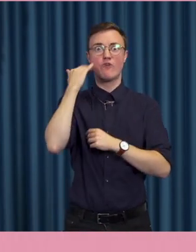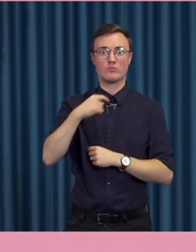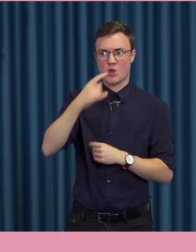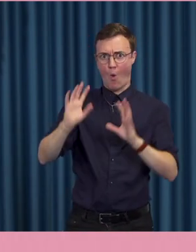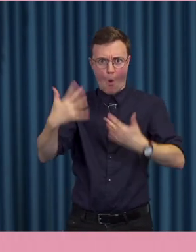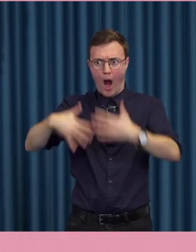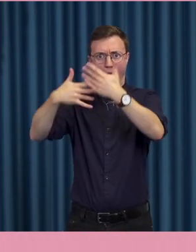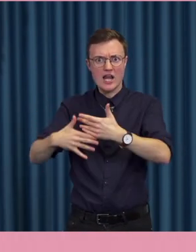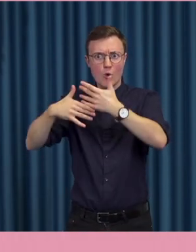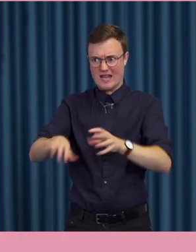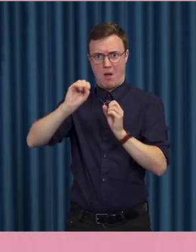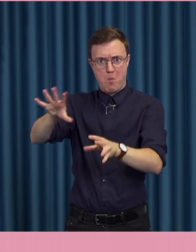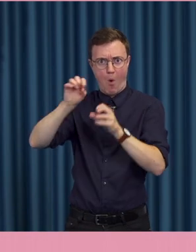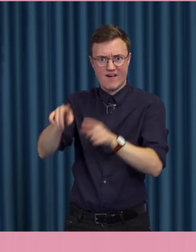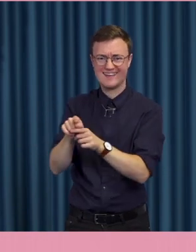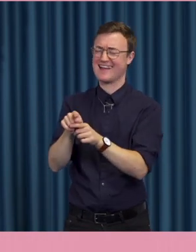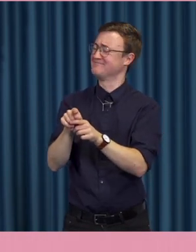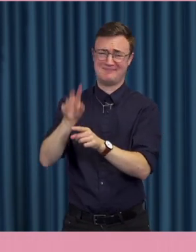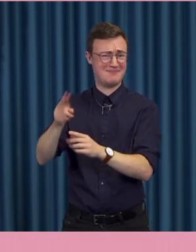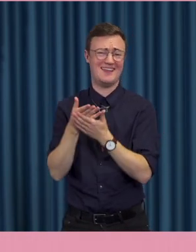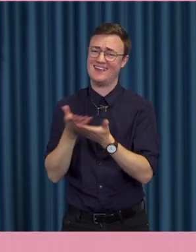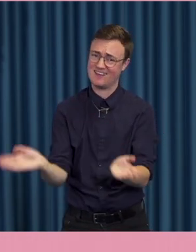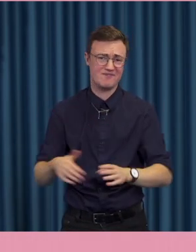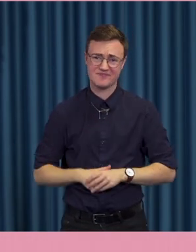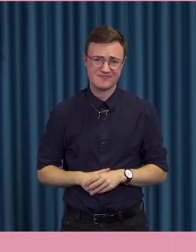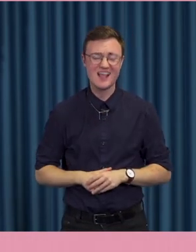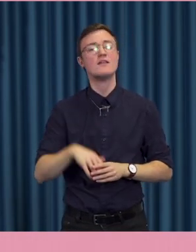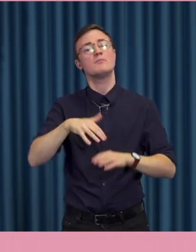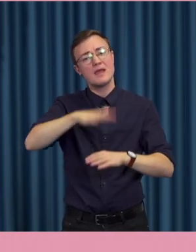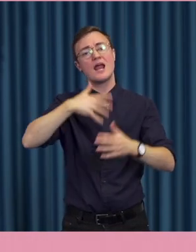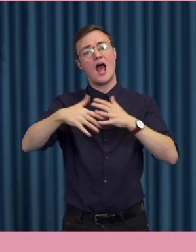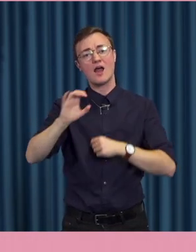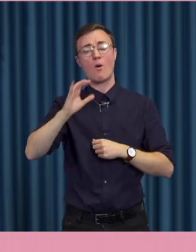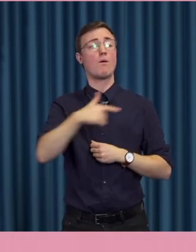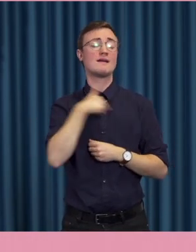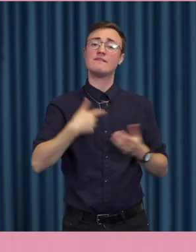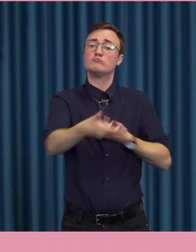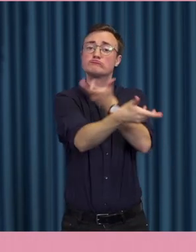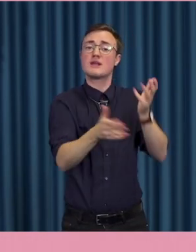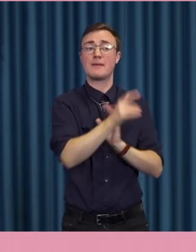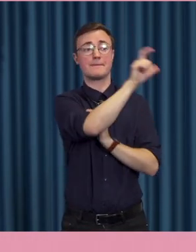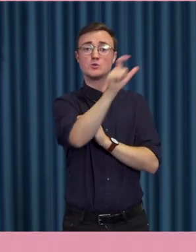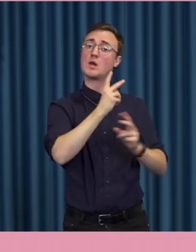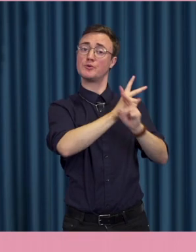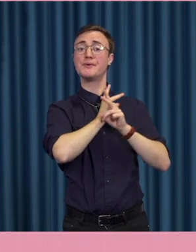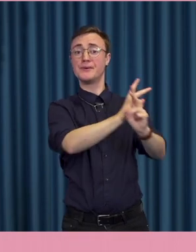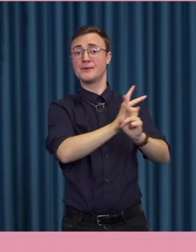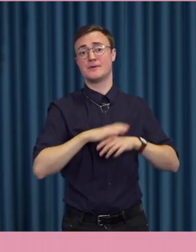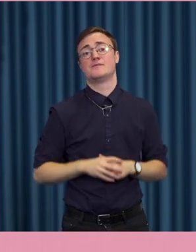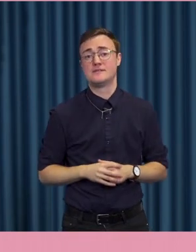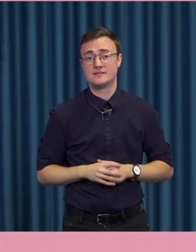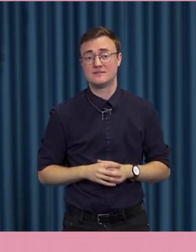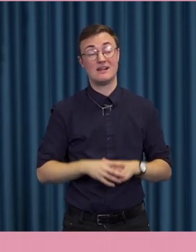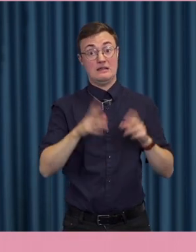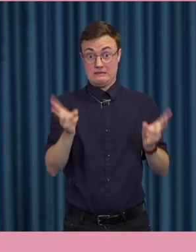är dock inte den huvudsakliga förklaringen. Utan snarare vår tendens att umgås med människor som liknar oss själva. På samma